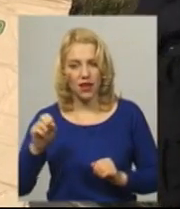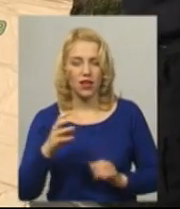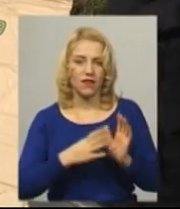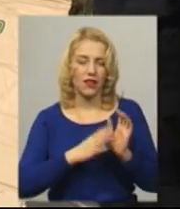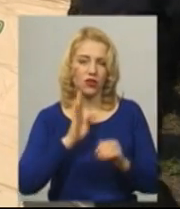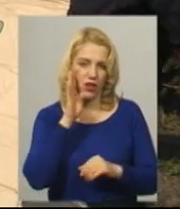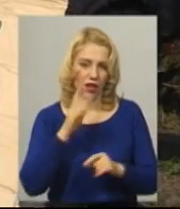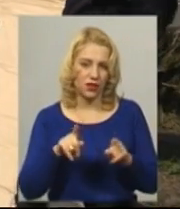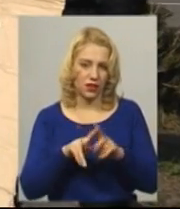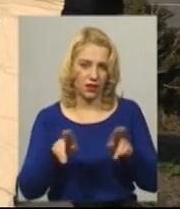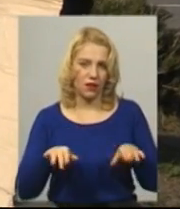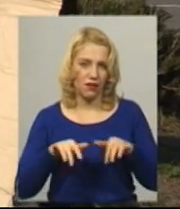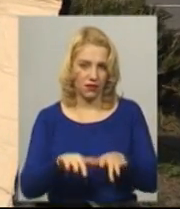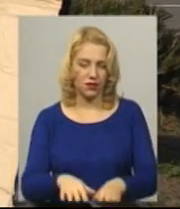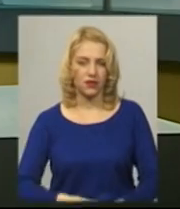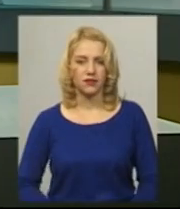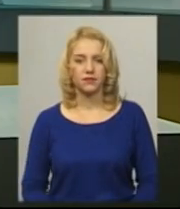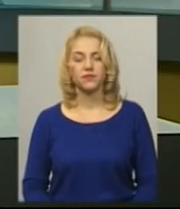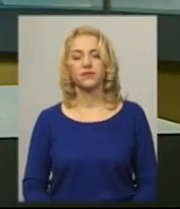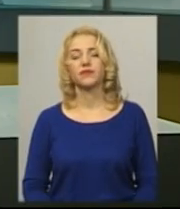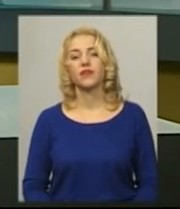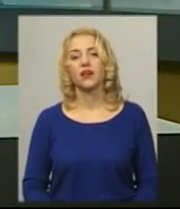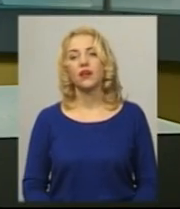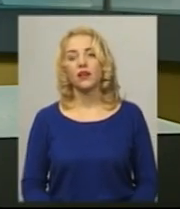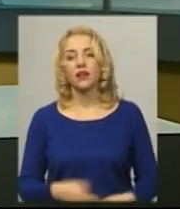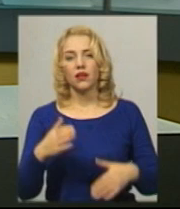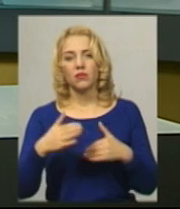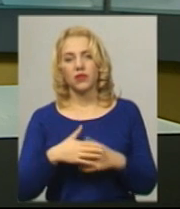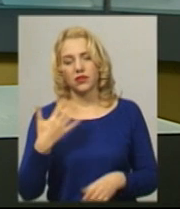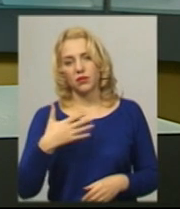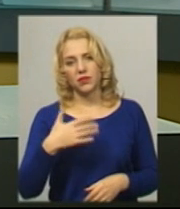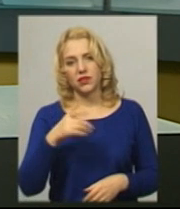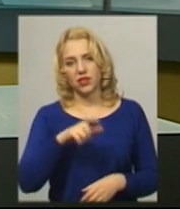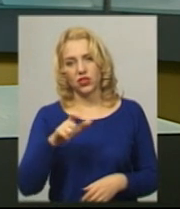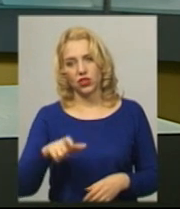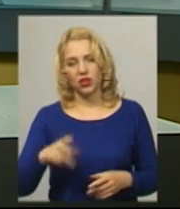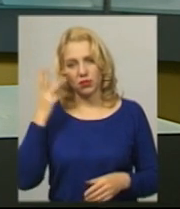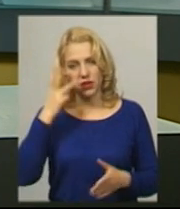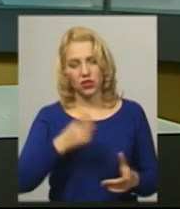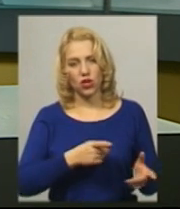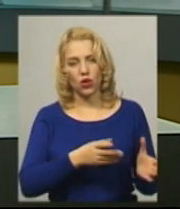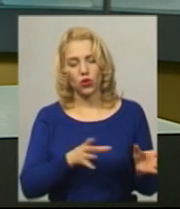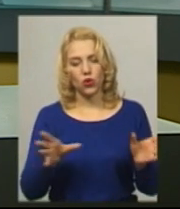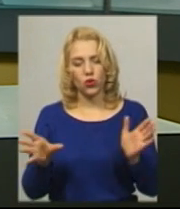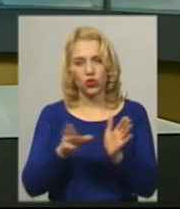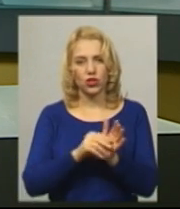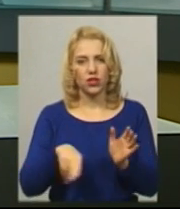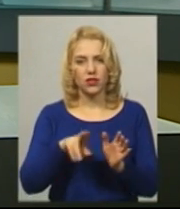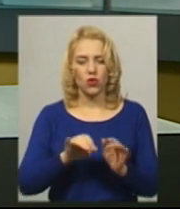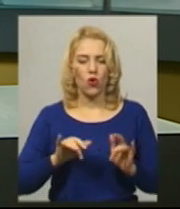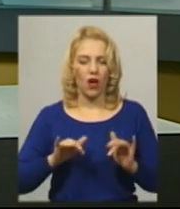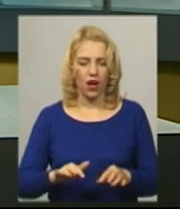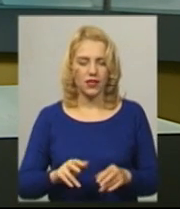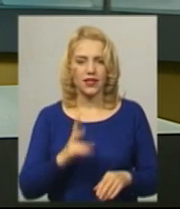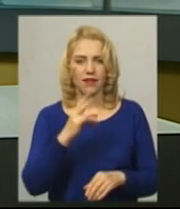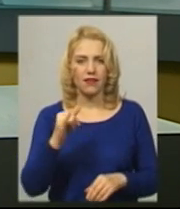новини на Суспільному. Хмельницький. Близько півсотні жителів Хмельниччини долучилися до акції «Ні продажу землі»,